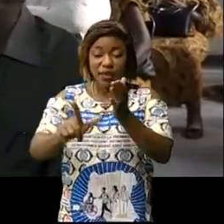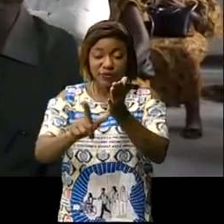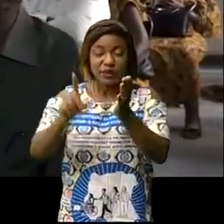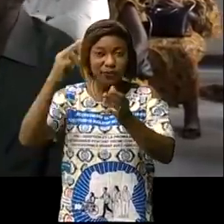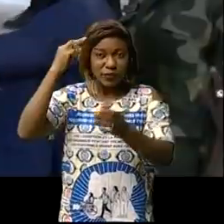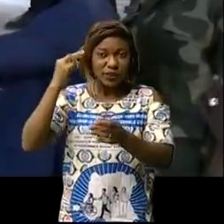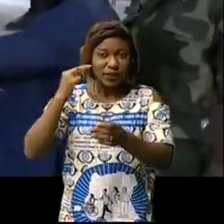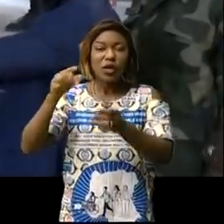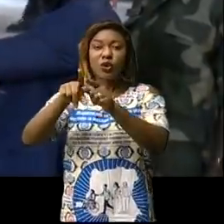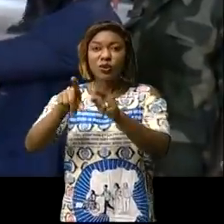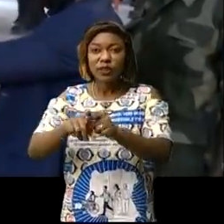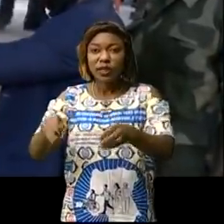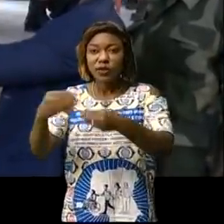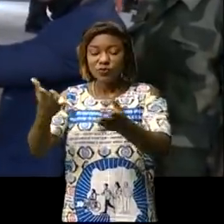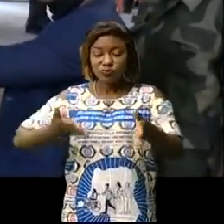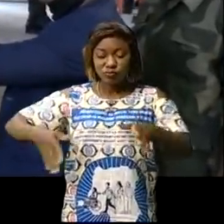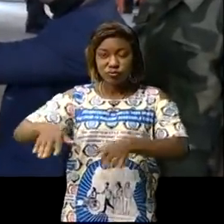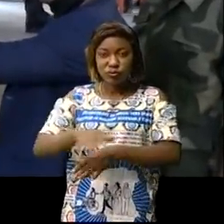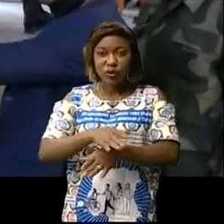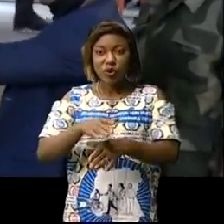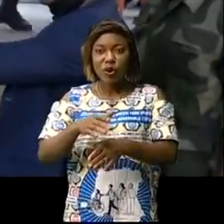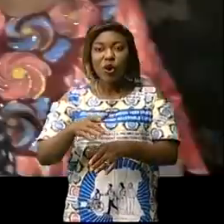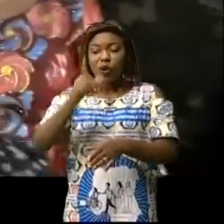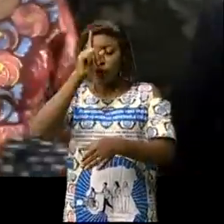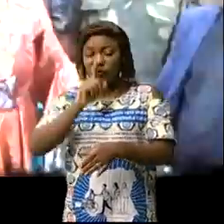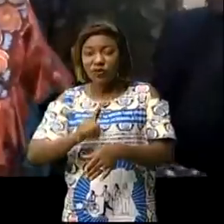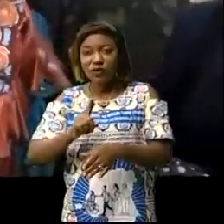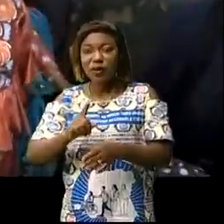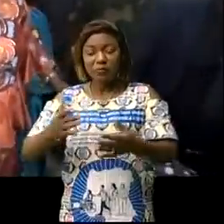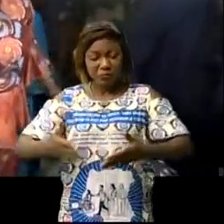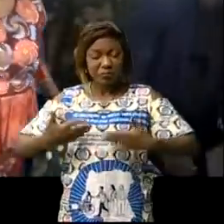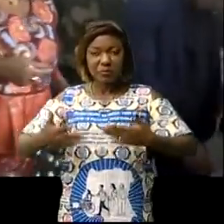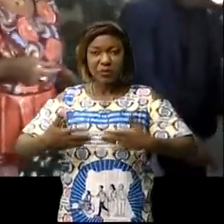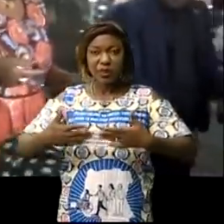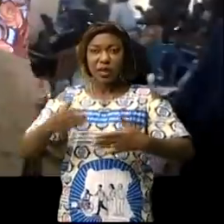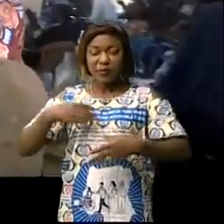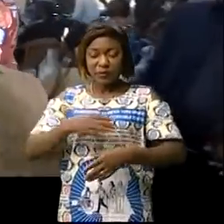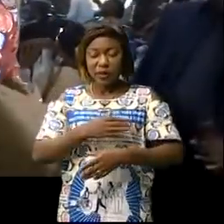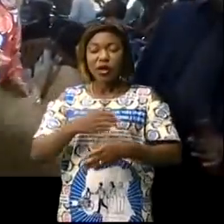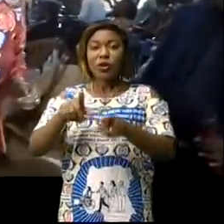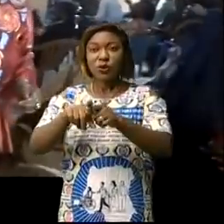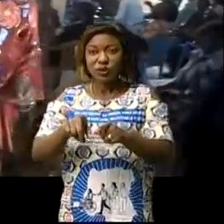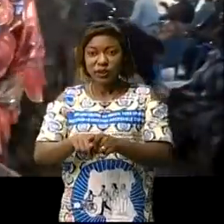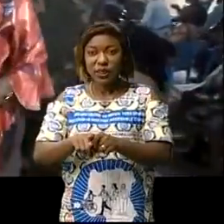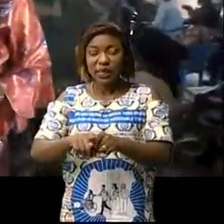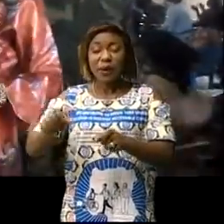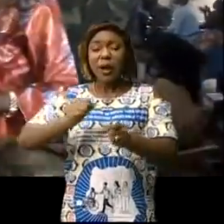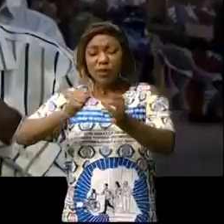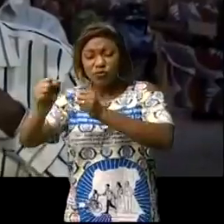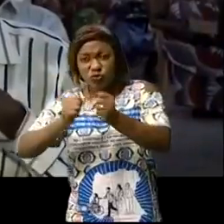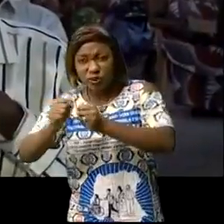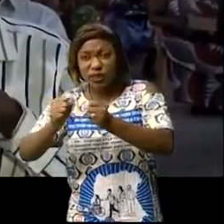défense a remis des pagnes aux veuves militaires qui n'ont pas caché leur satisfaction ce vétéran de la guerre